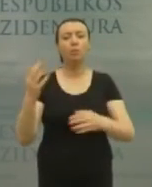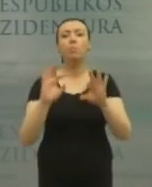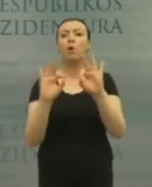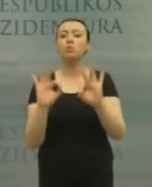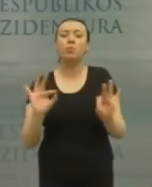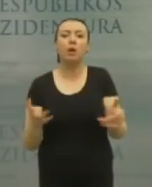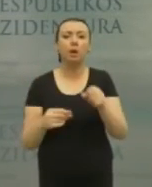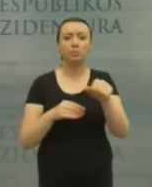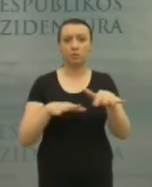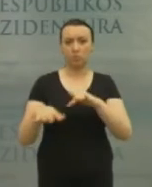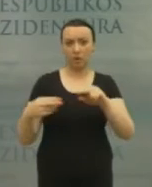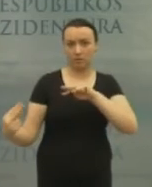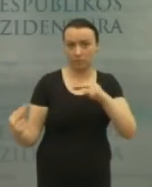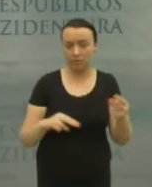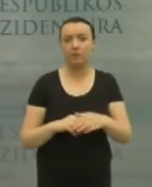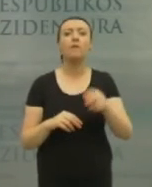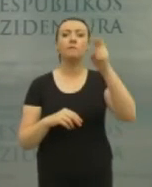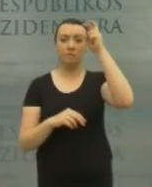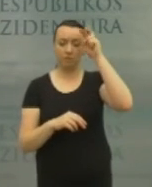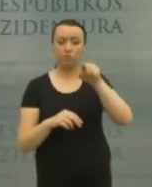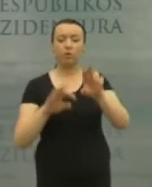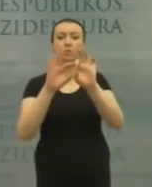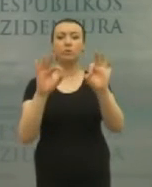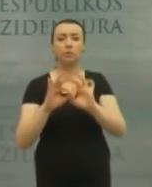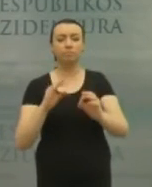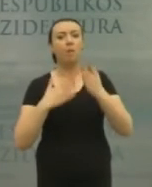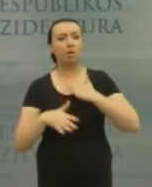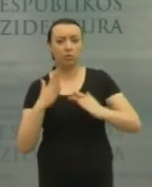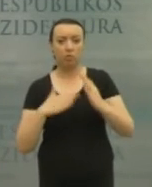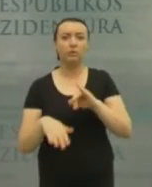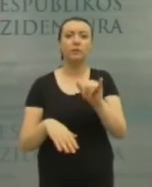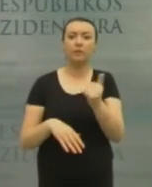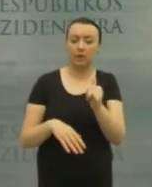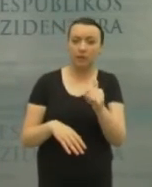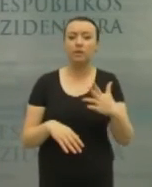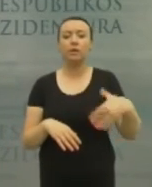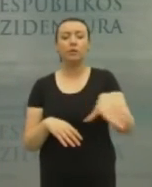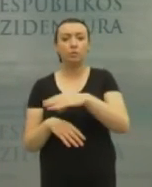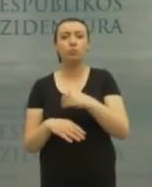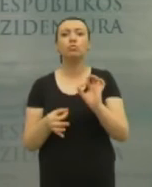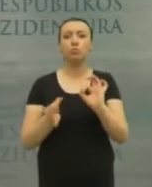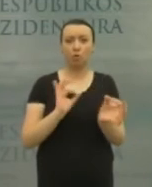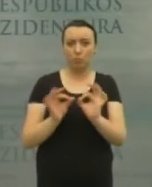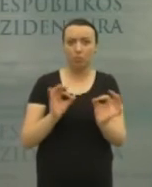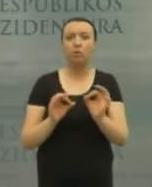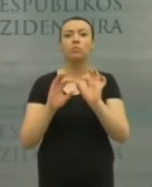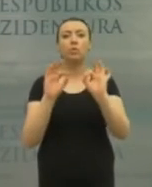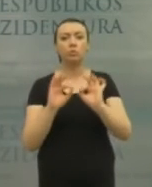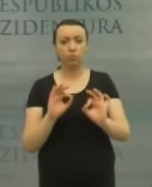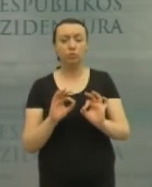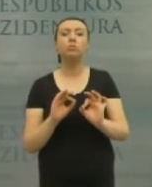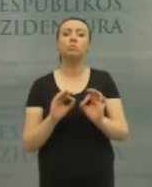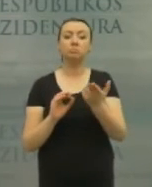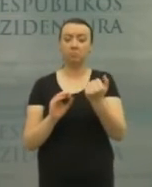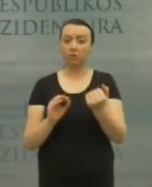kaip šitą situaciją spręsti. Vyriausybė tuos pasiūlymus mielai vertina ir į visus racionalius ir įgyvendinamus pasiūlymus yra